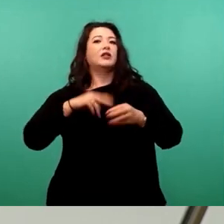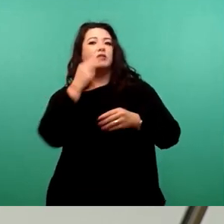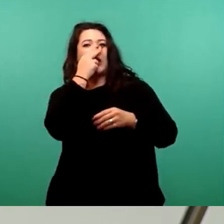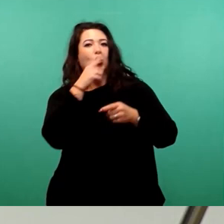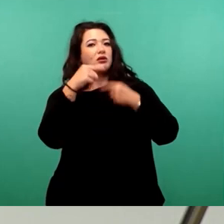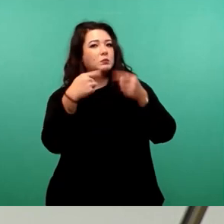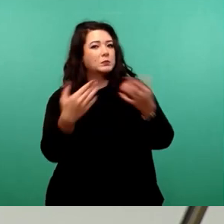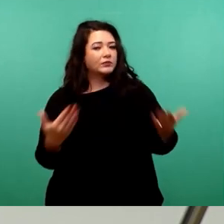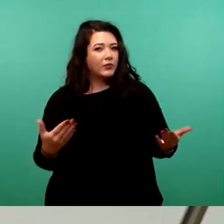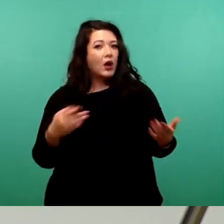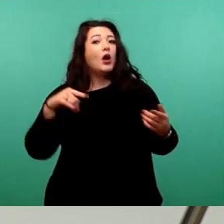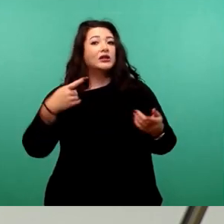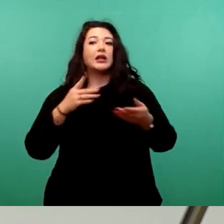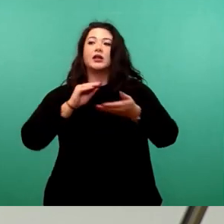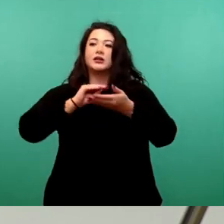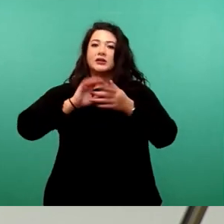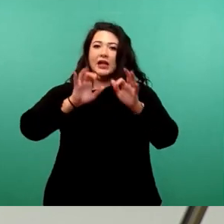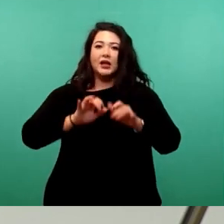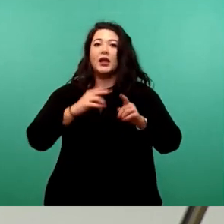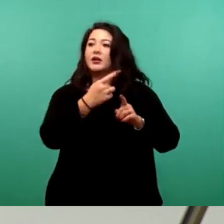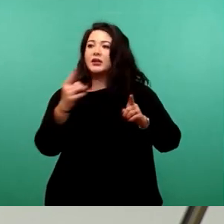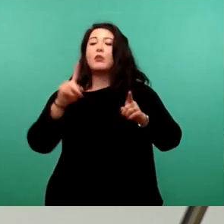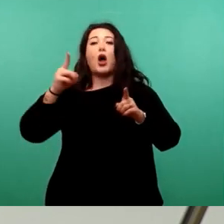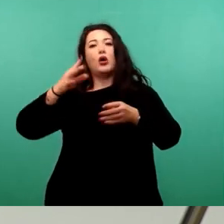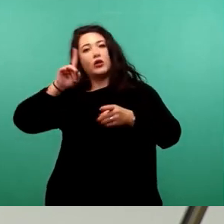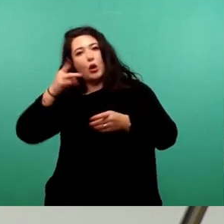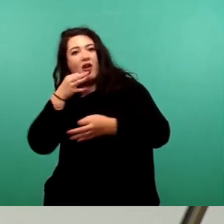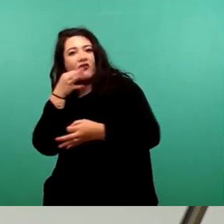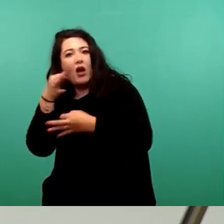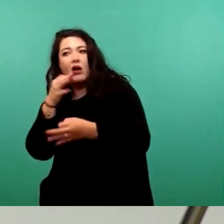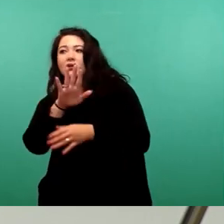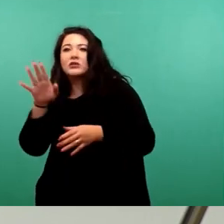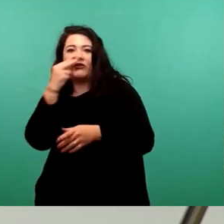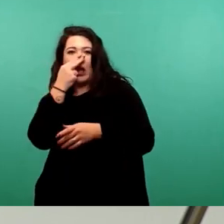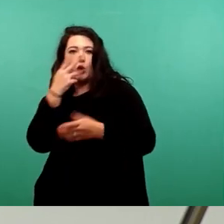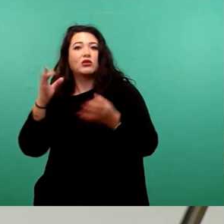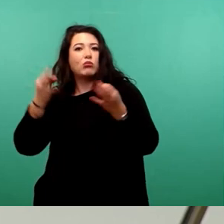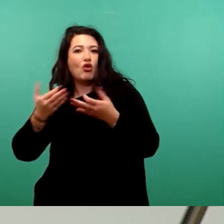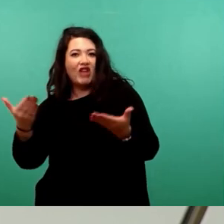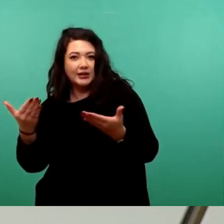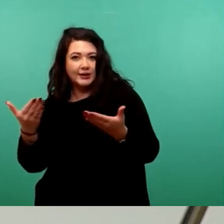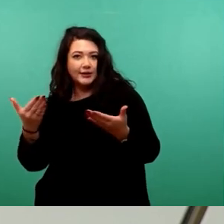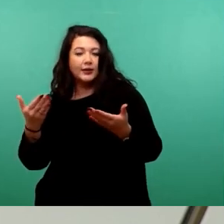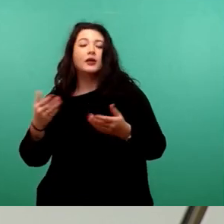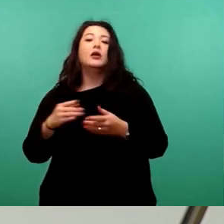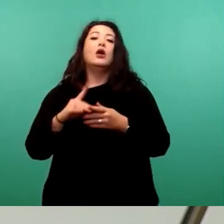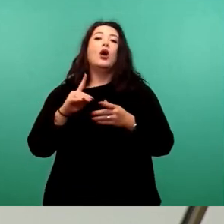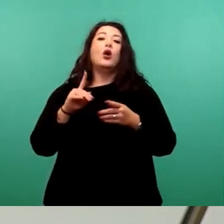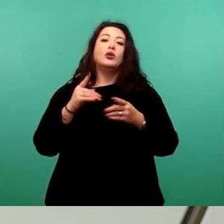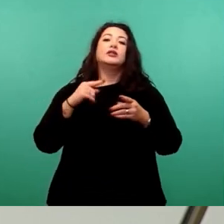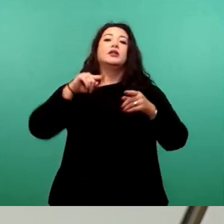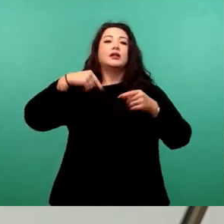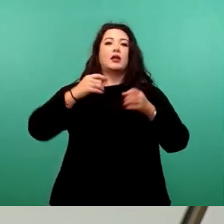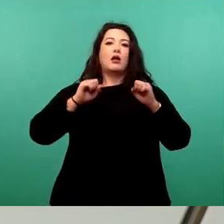Sekretär einbeziehen, um da sehr basisnah die Überlegungen weiterzuentwickeln.